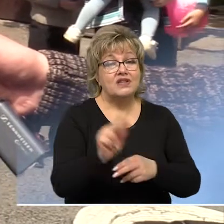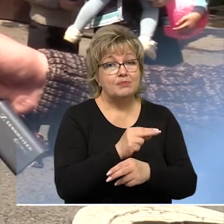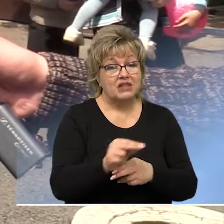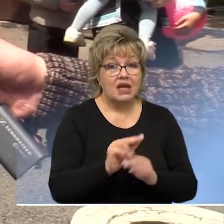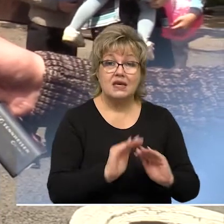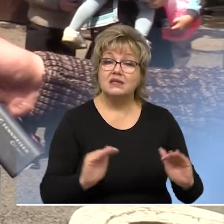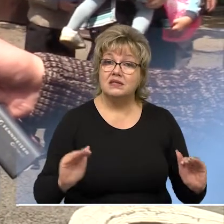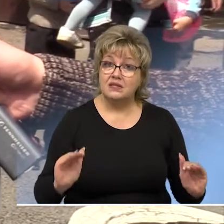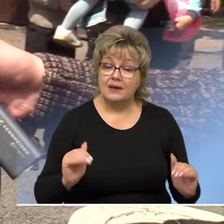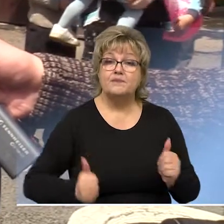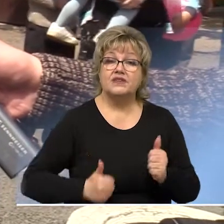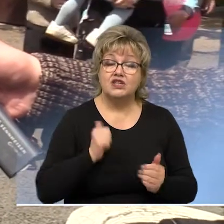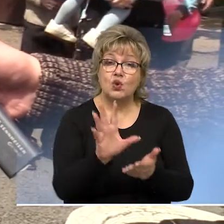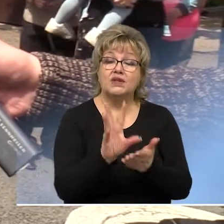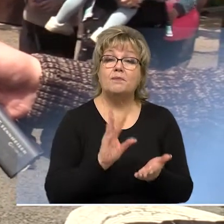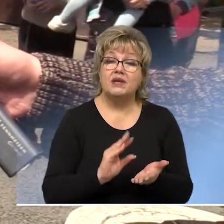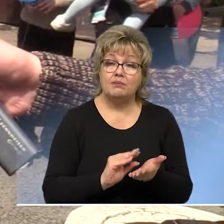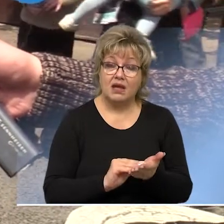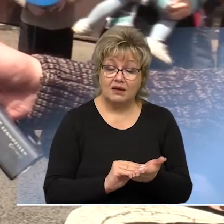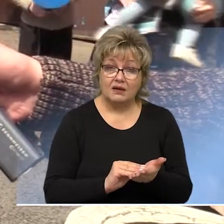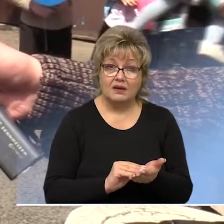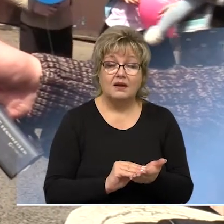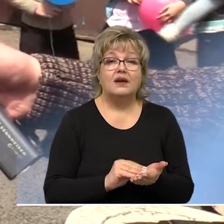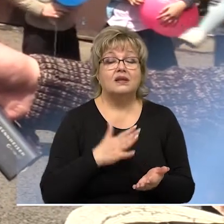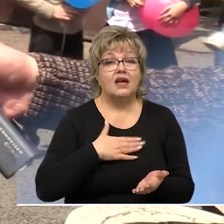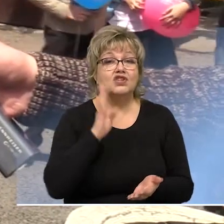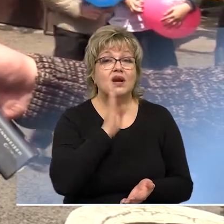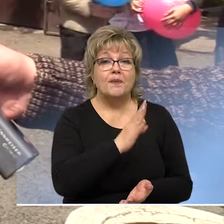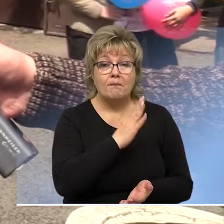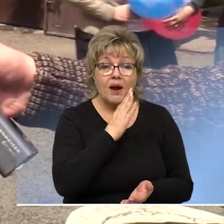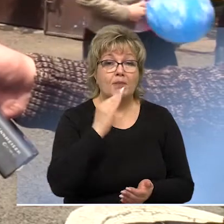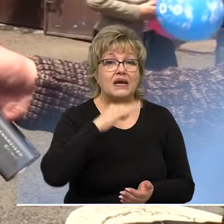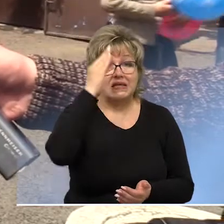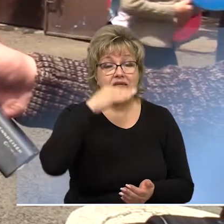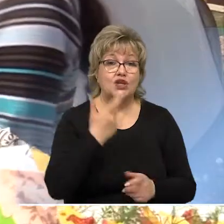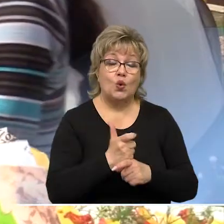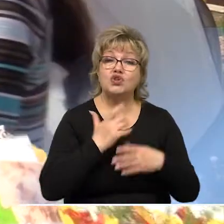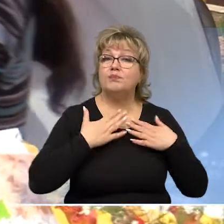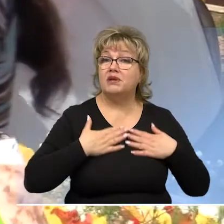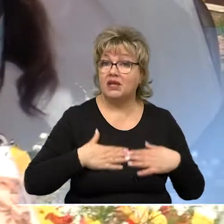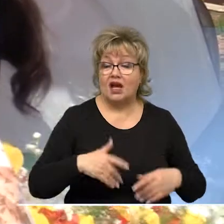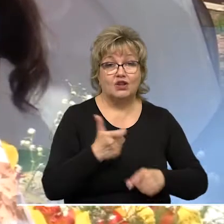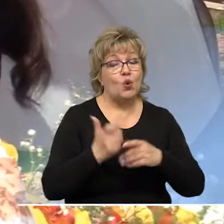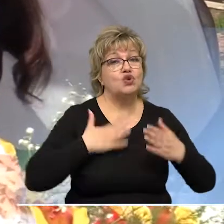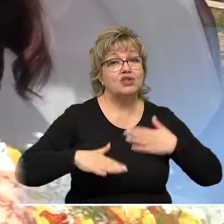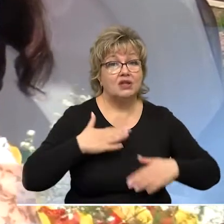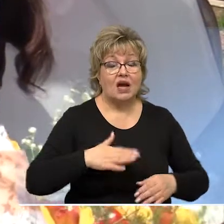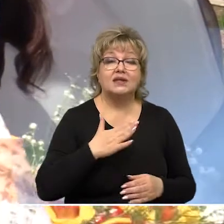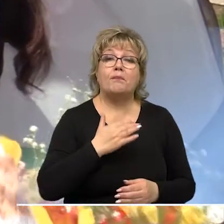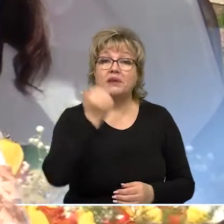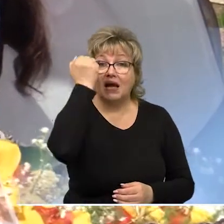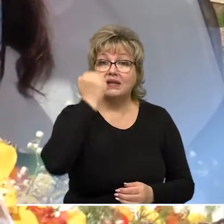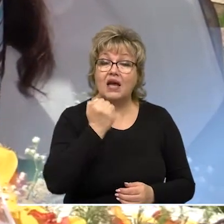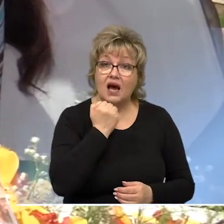воспитание детей. Достойный пример – подражание для наших мам, родителей. Очень приятно, очень рады,